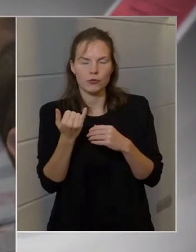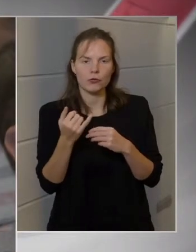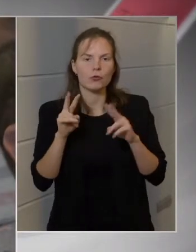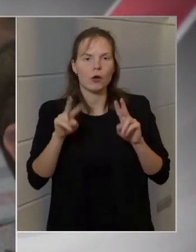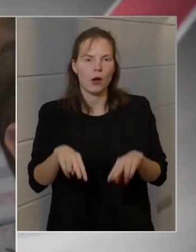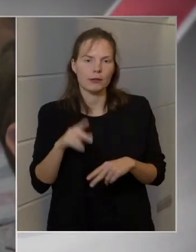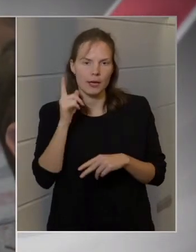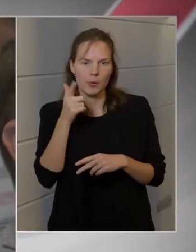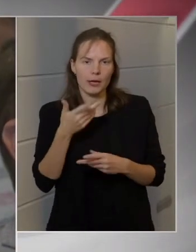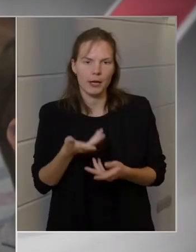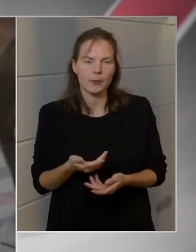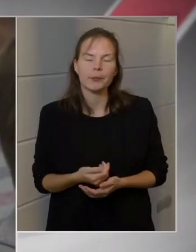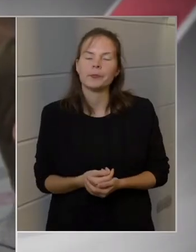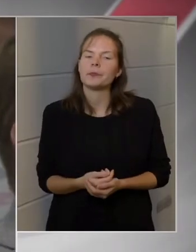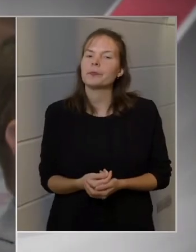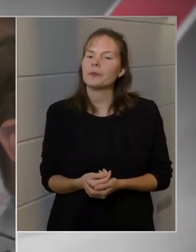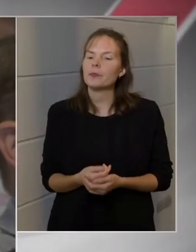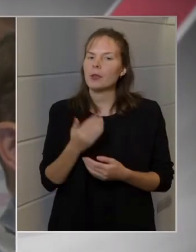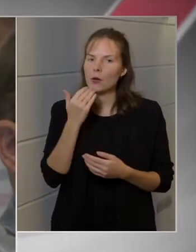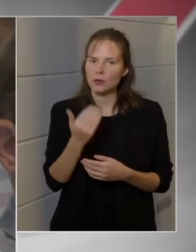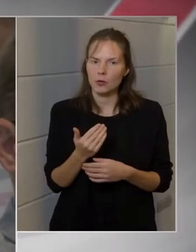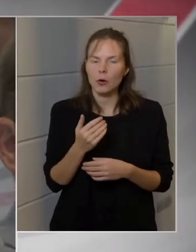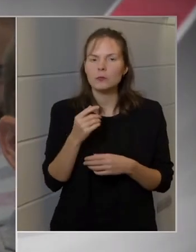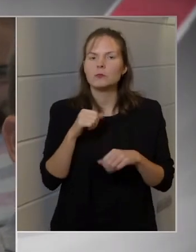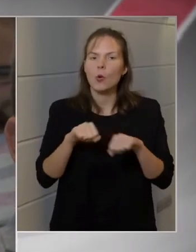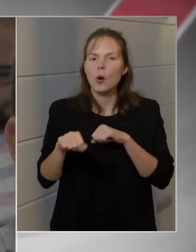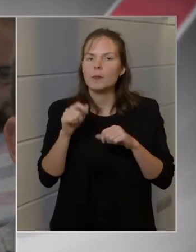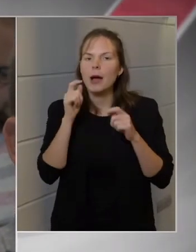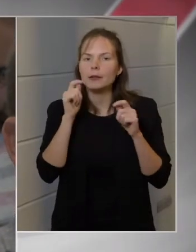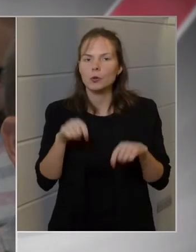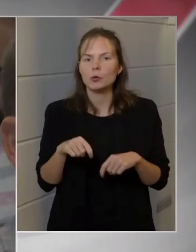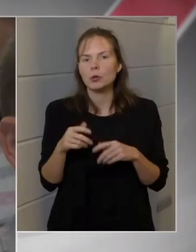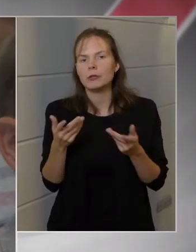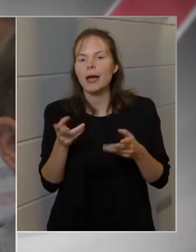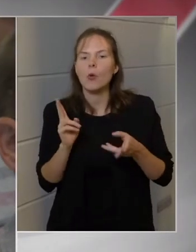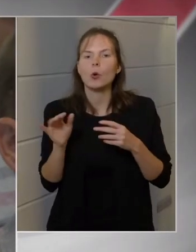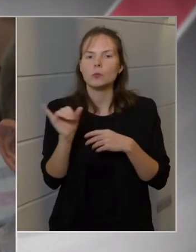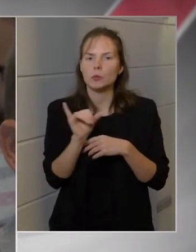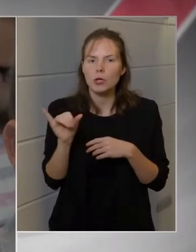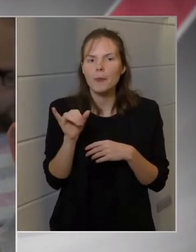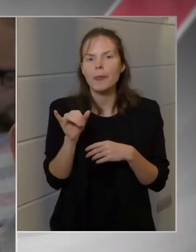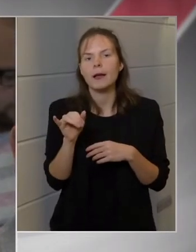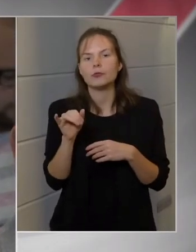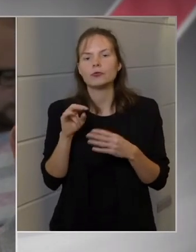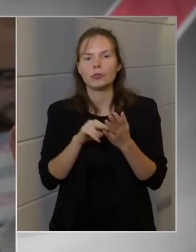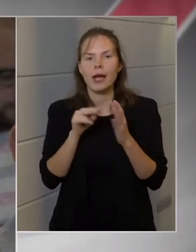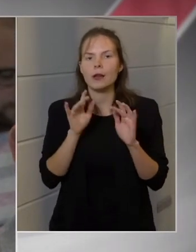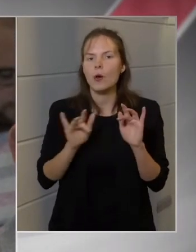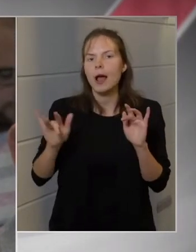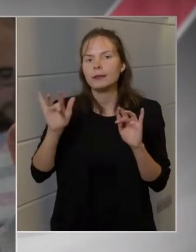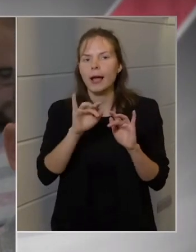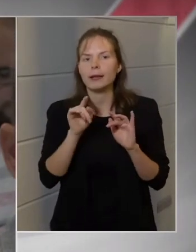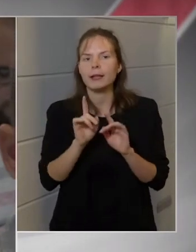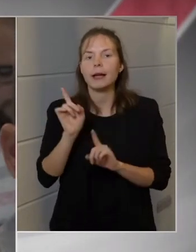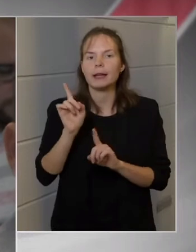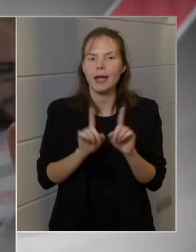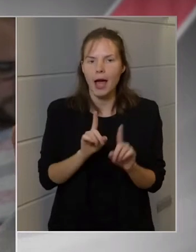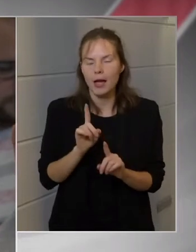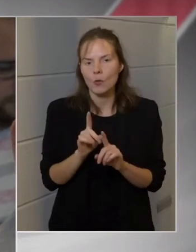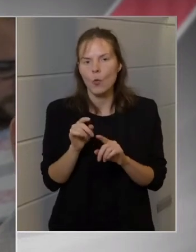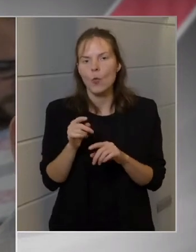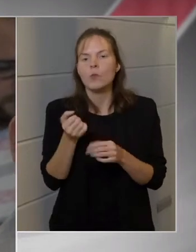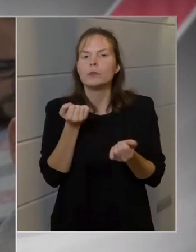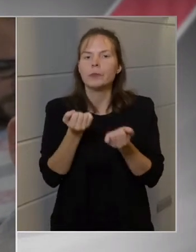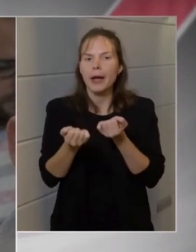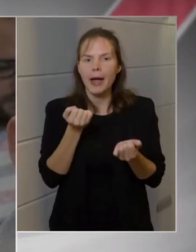épp. Köszönöm. Döntötte a kormány arról, hogy a Budapestnek, illetve a kerületeknek járó, egy megállapodás